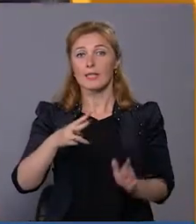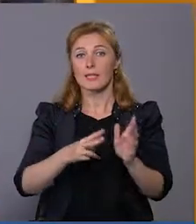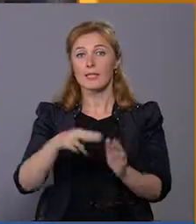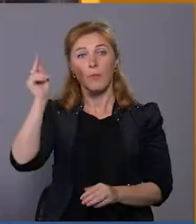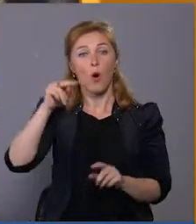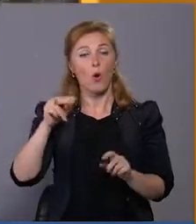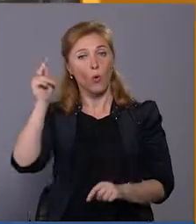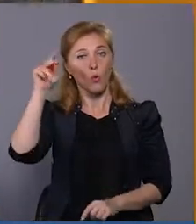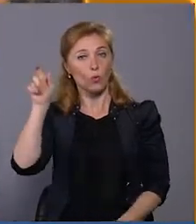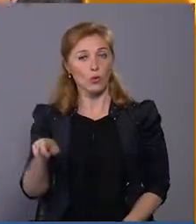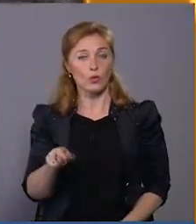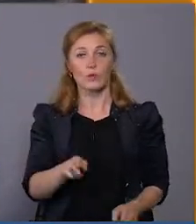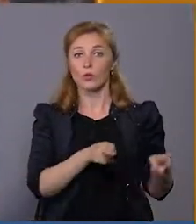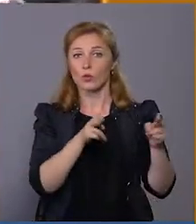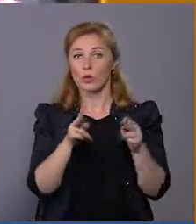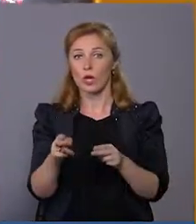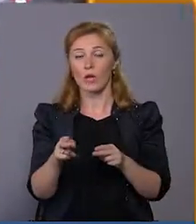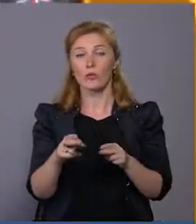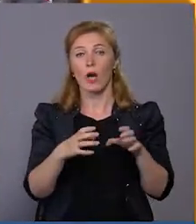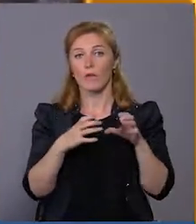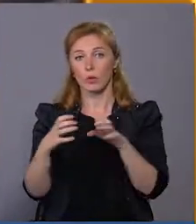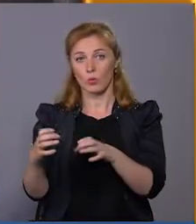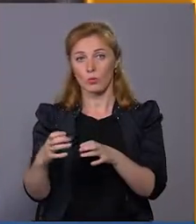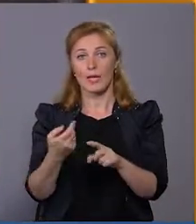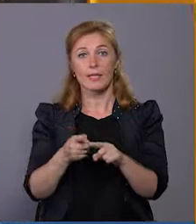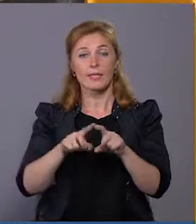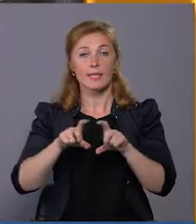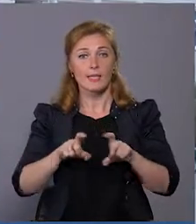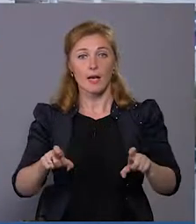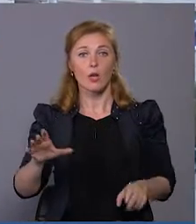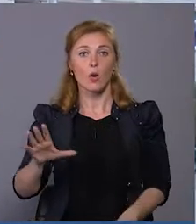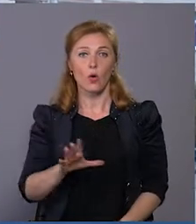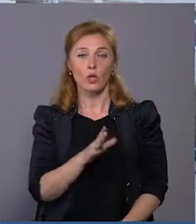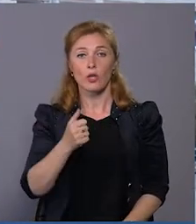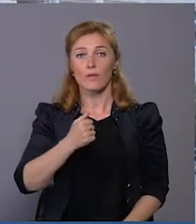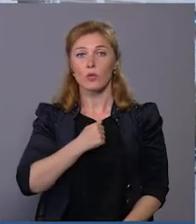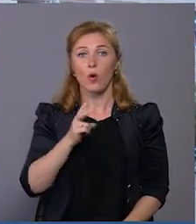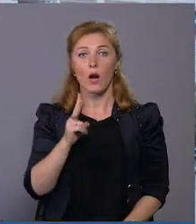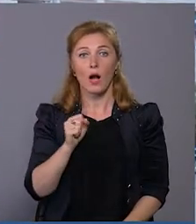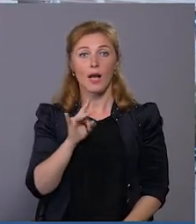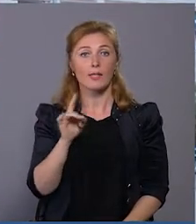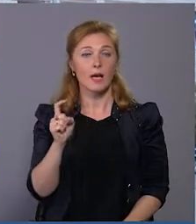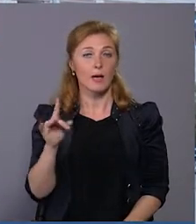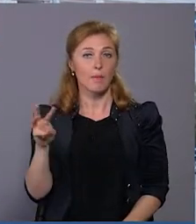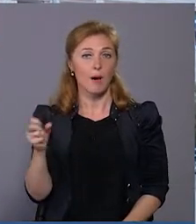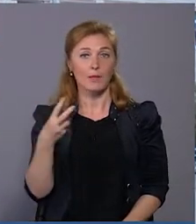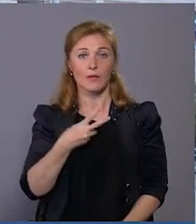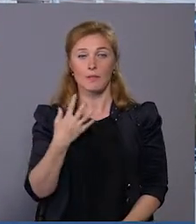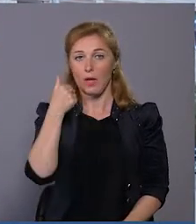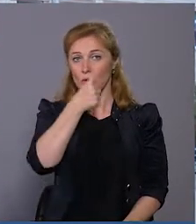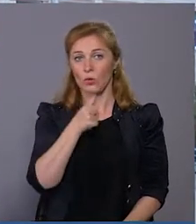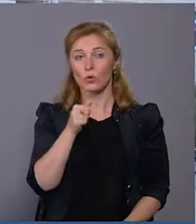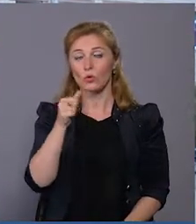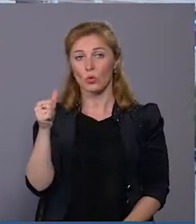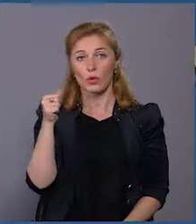сіл. Дістаються на навчання шкільними автобусами. Заклад діє в приміщенні колишньої військової казарми майже 25 років. Торік